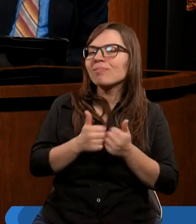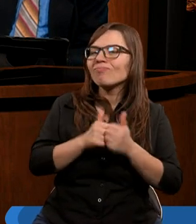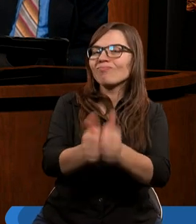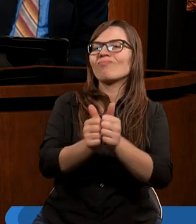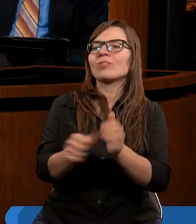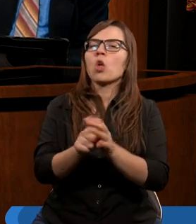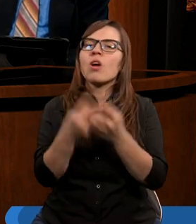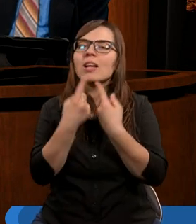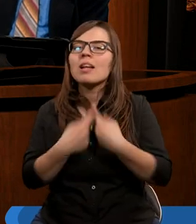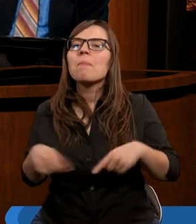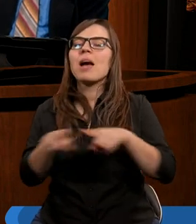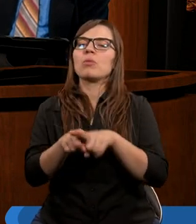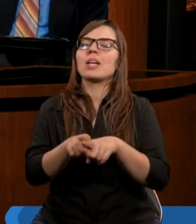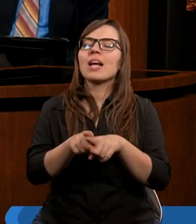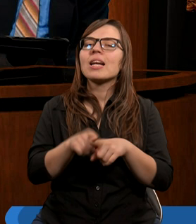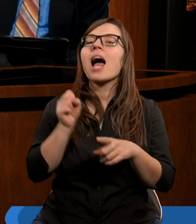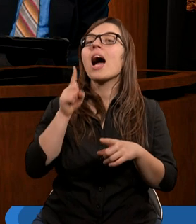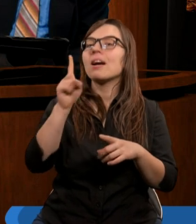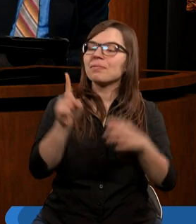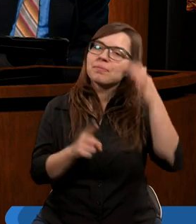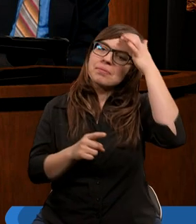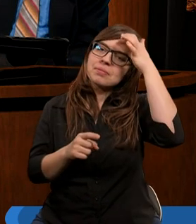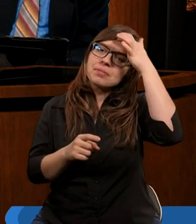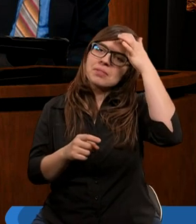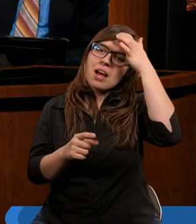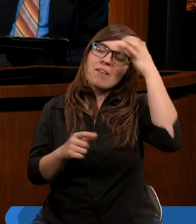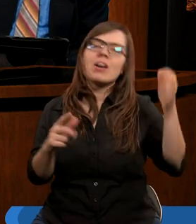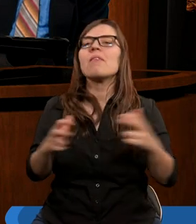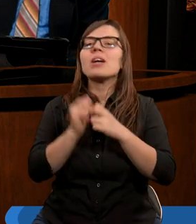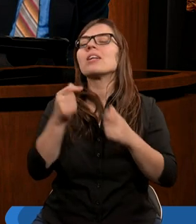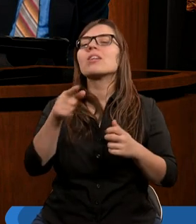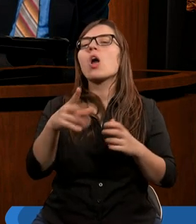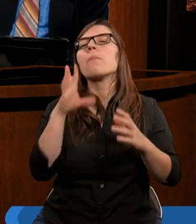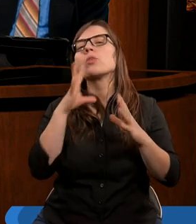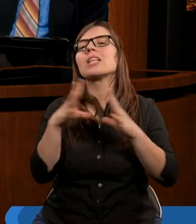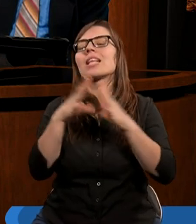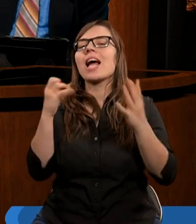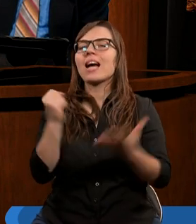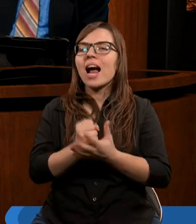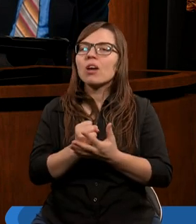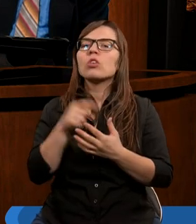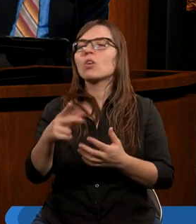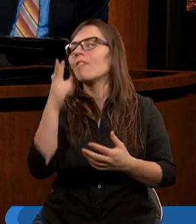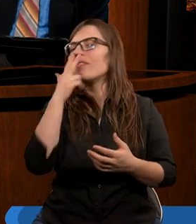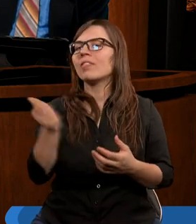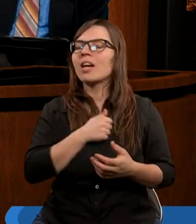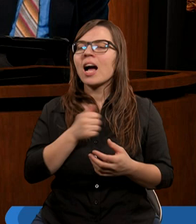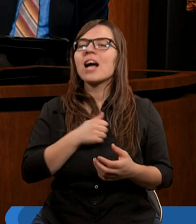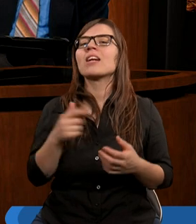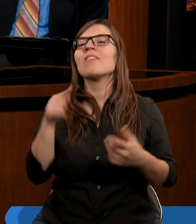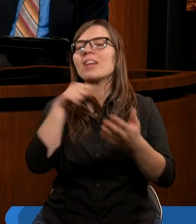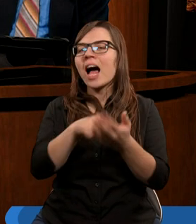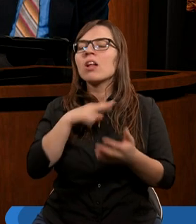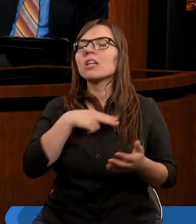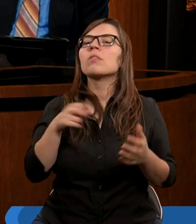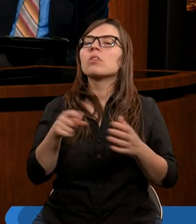spełnienia. Ale gdy myśli zwłaszcza o dekalogu, bo tutaj wyraźnie nam wskazuje